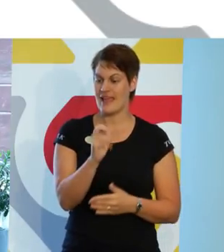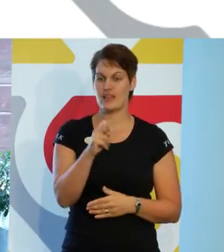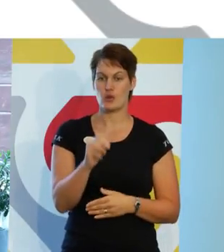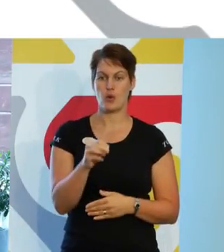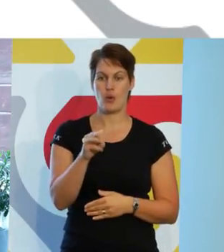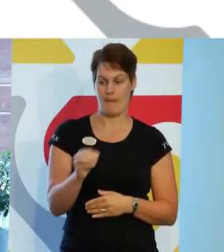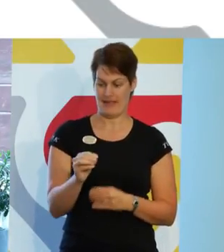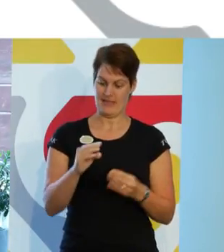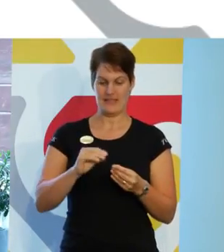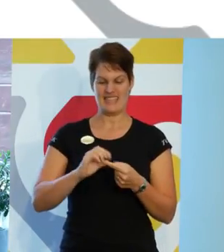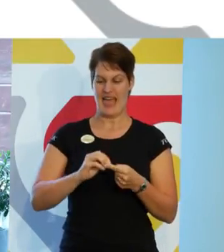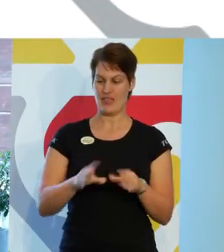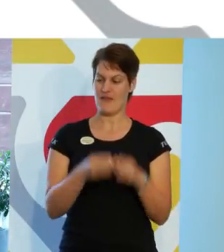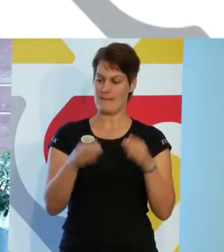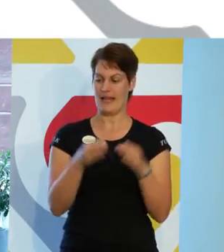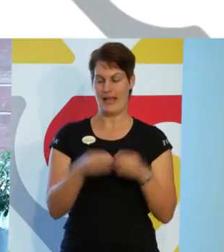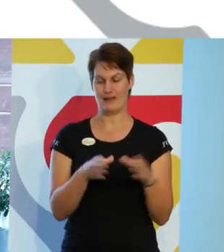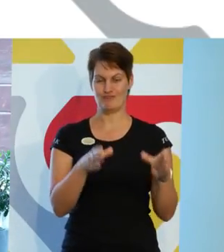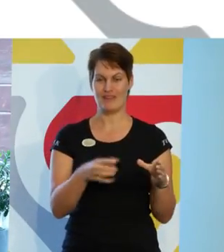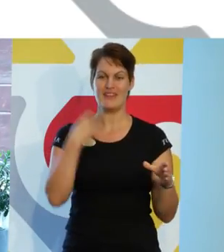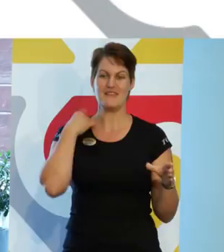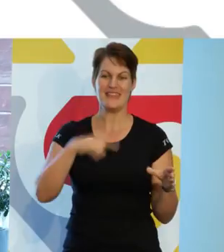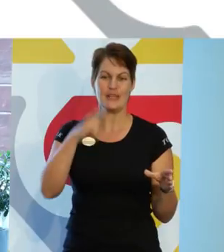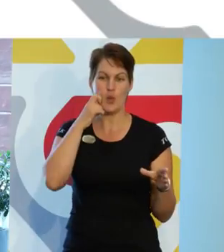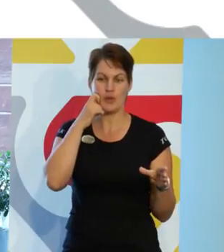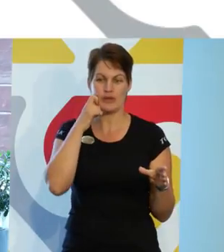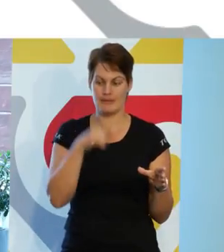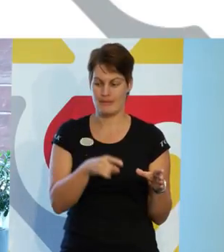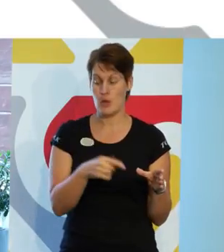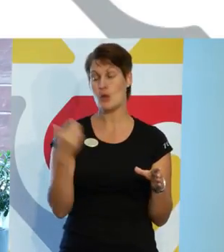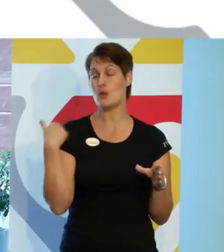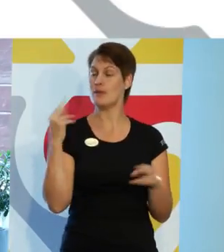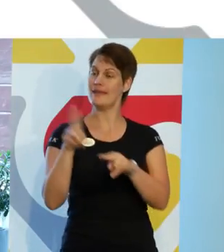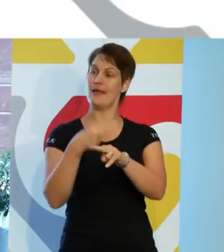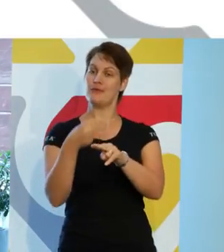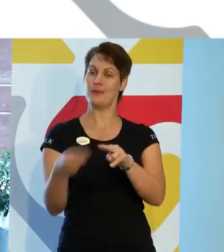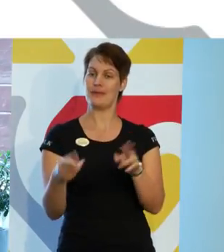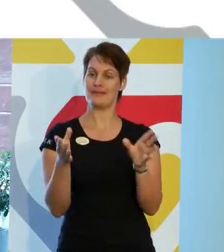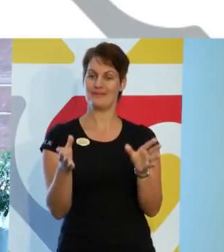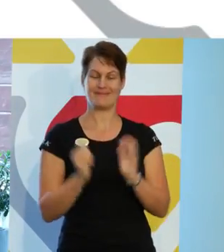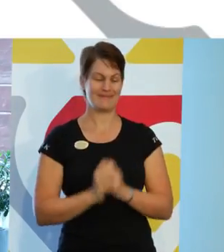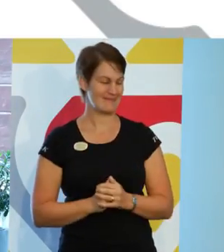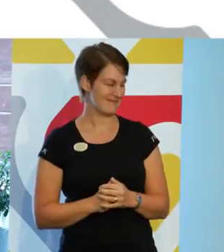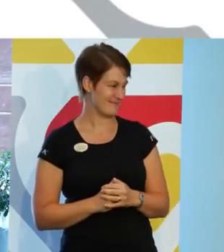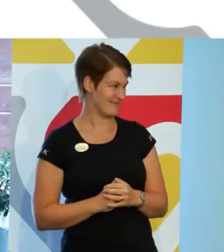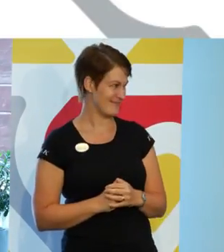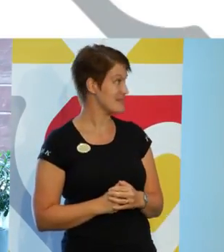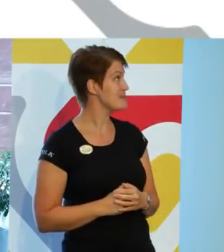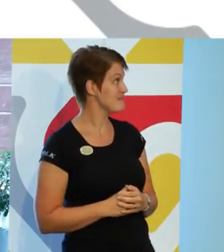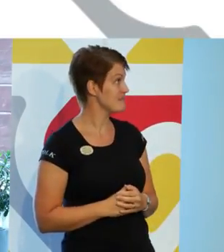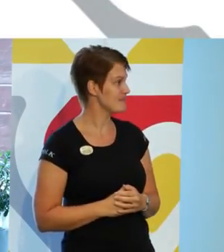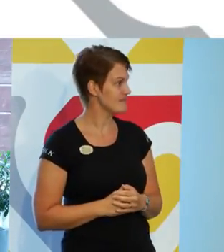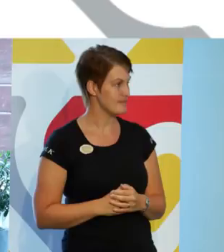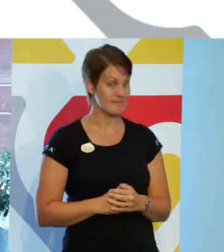kärnfamiljen. med vit hud ute i naturen. Om vi ska spåra